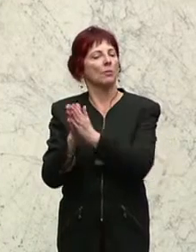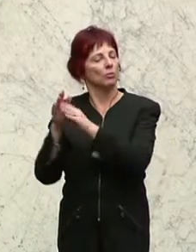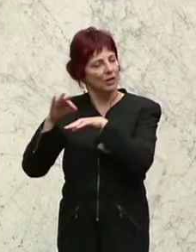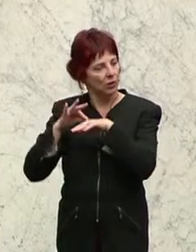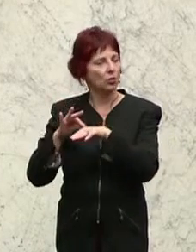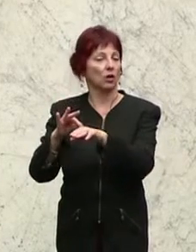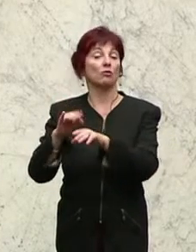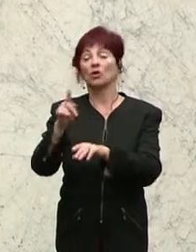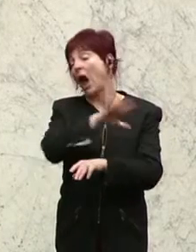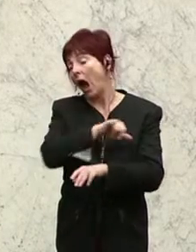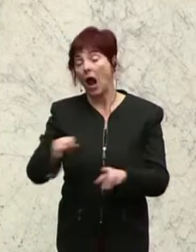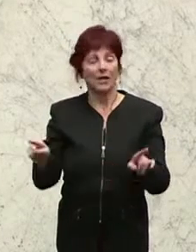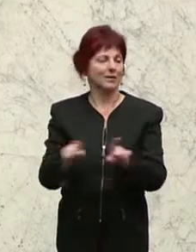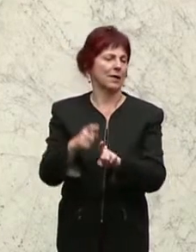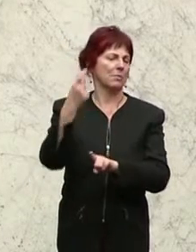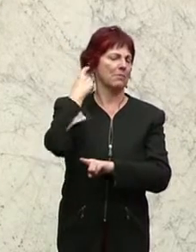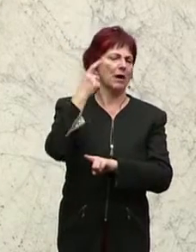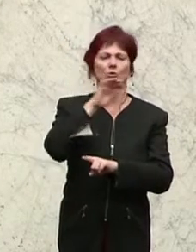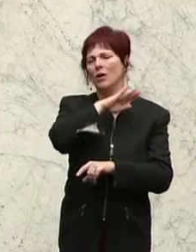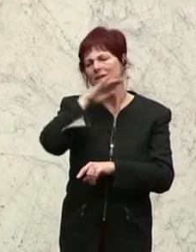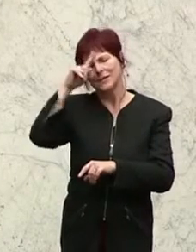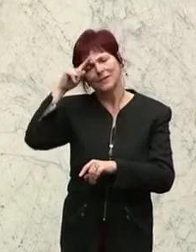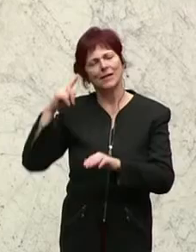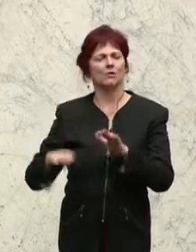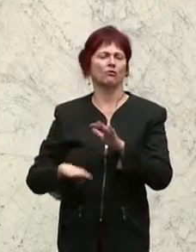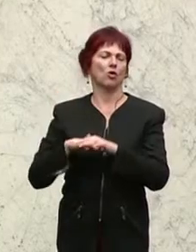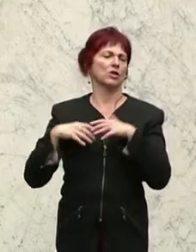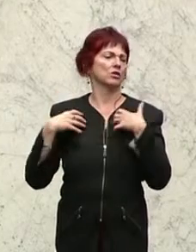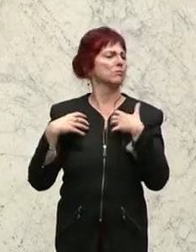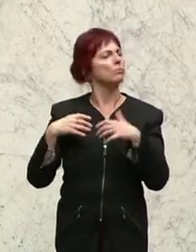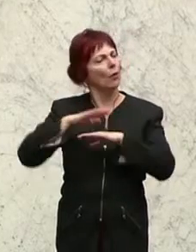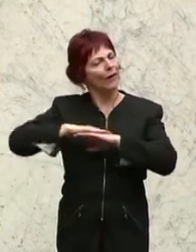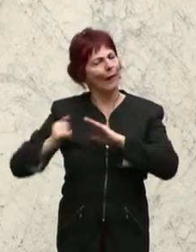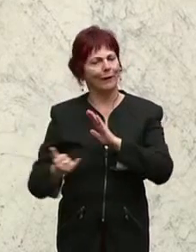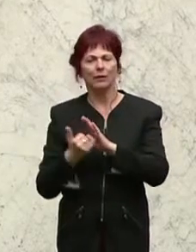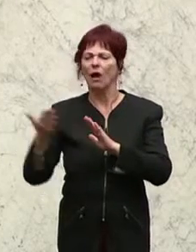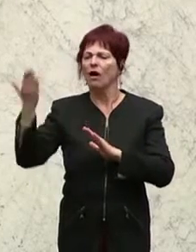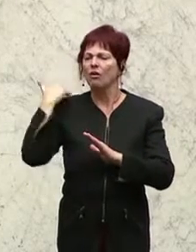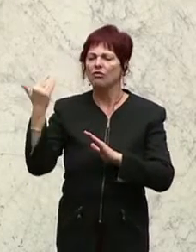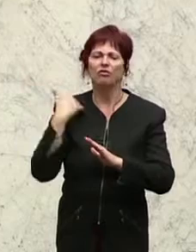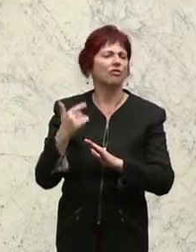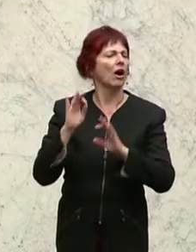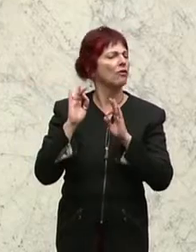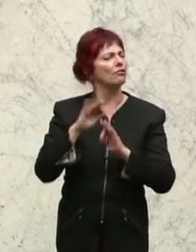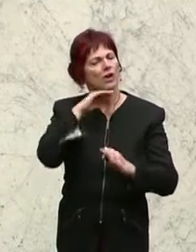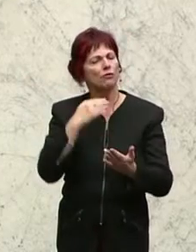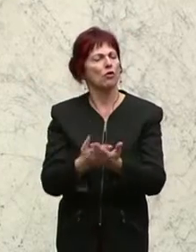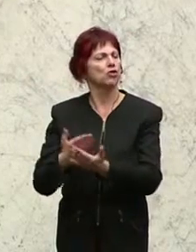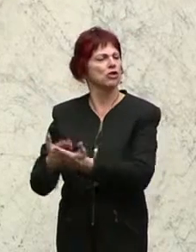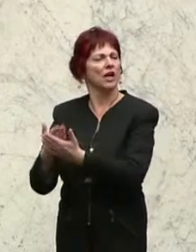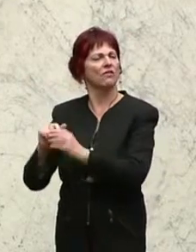dass das ein sinnvolles Projekt ist und auch viele Vorschläge gemacht wurden, wie es denn auszugestalten wäre. Ich persönlich habe